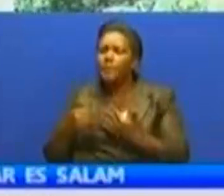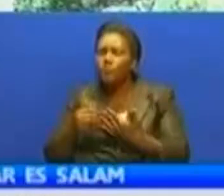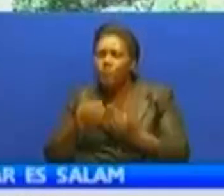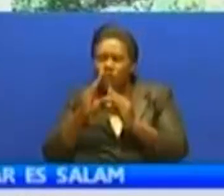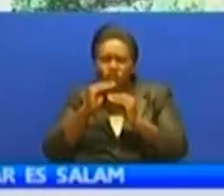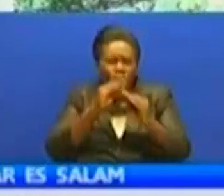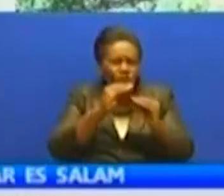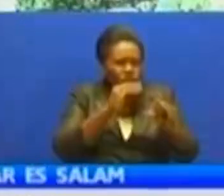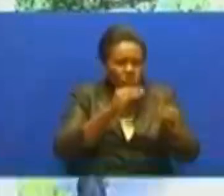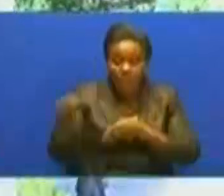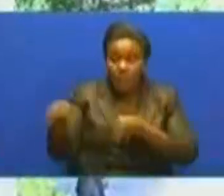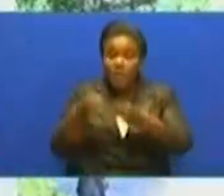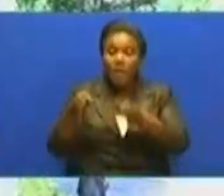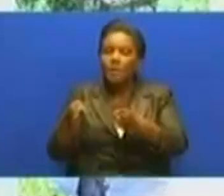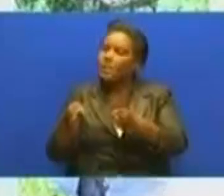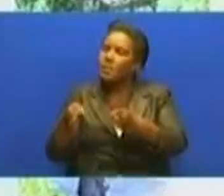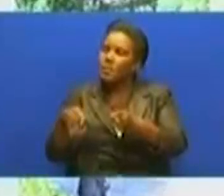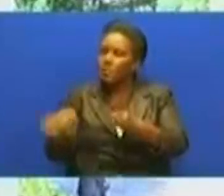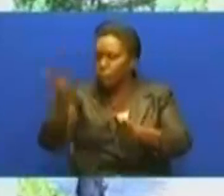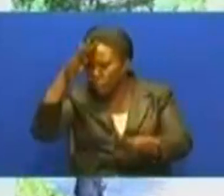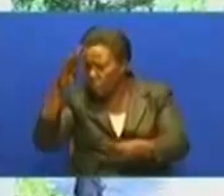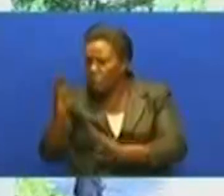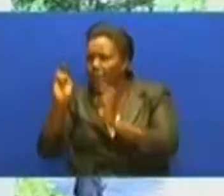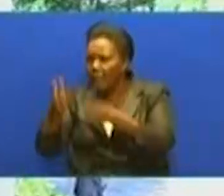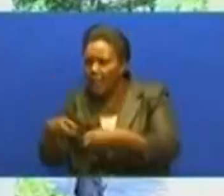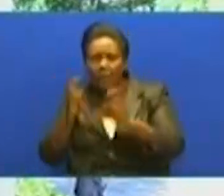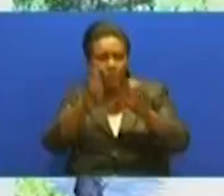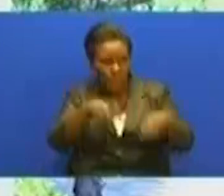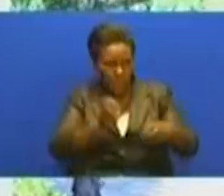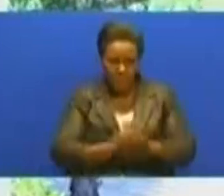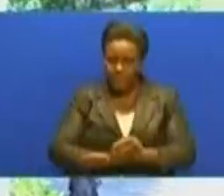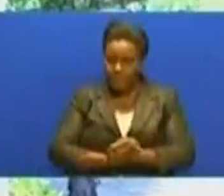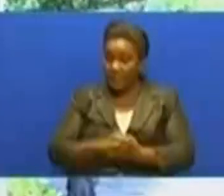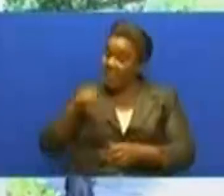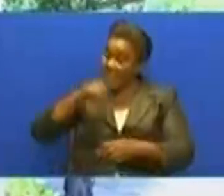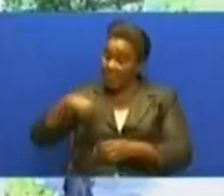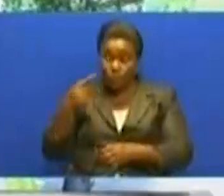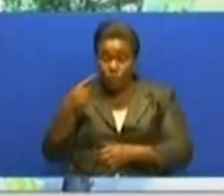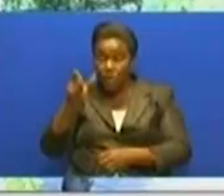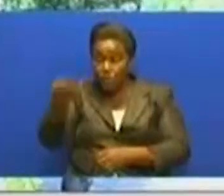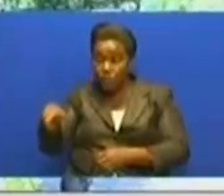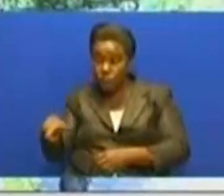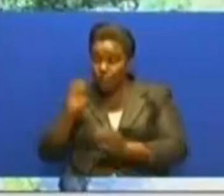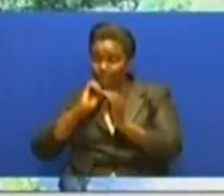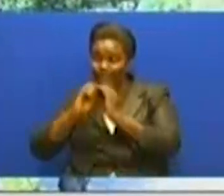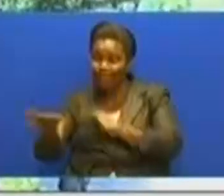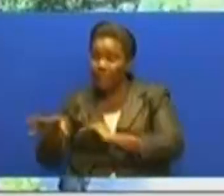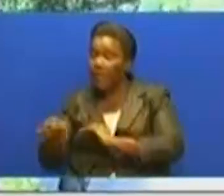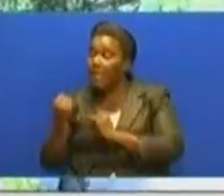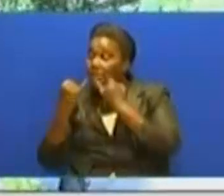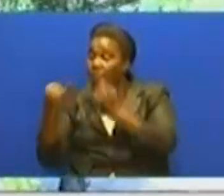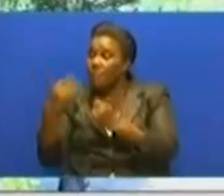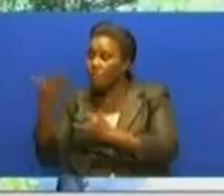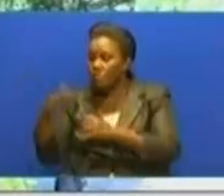matukio haya ya utekaji watu. Kama mtu wakitowa tarifa yoyote hile tutamuita, tutamkamata,